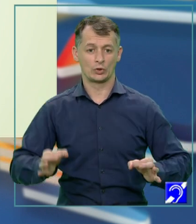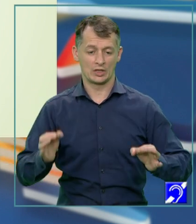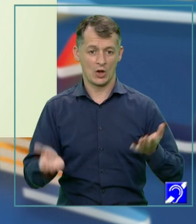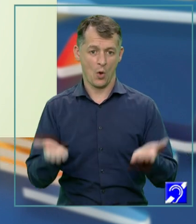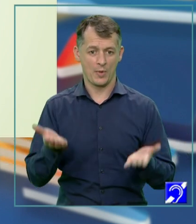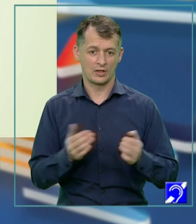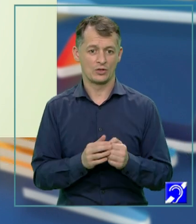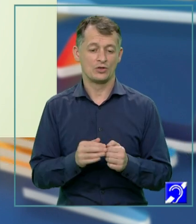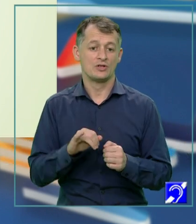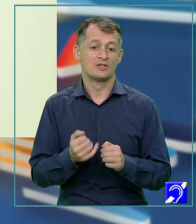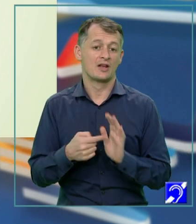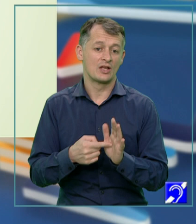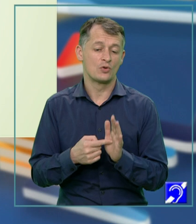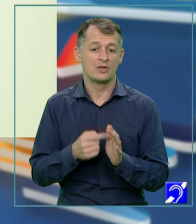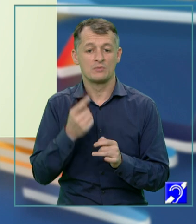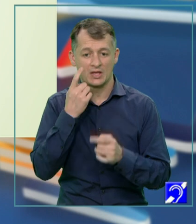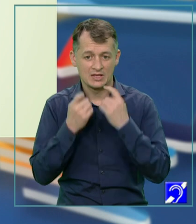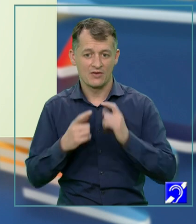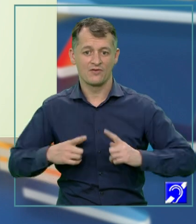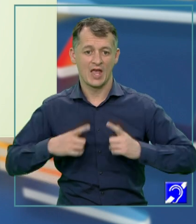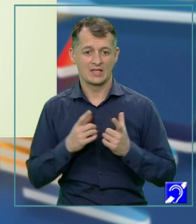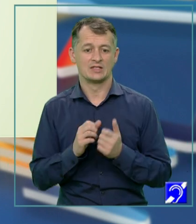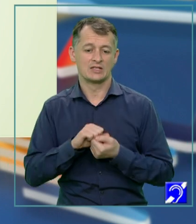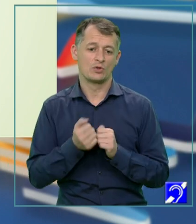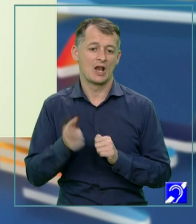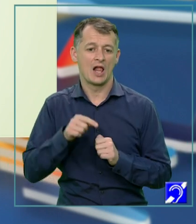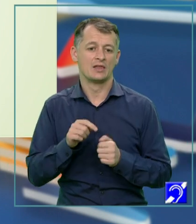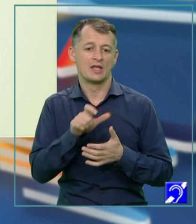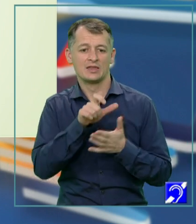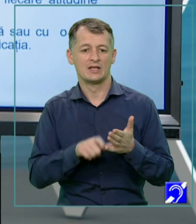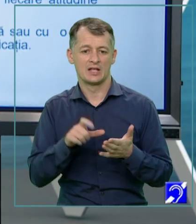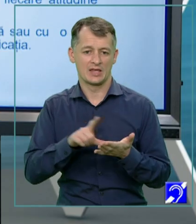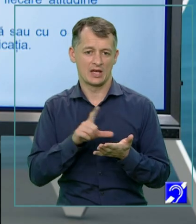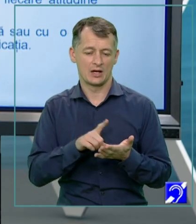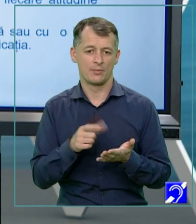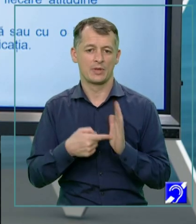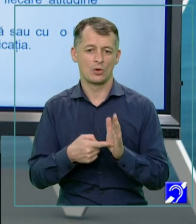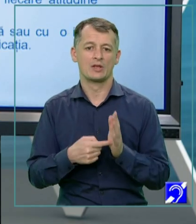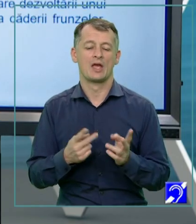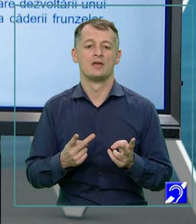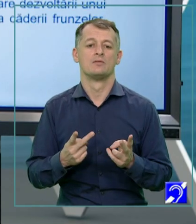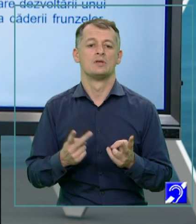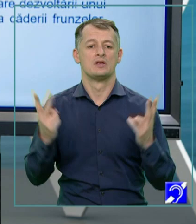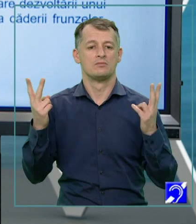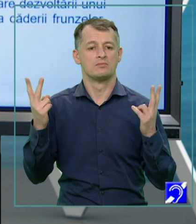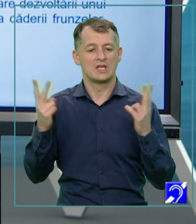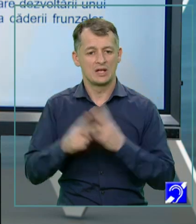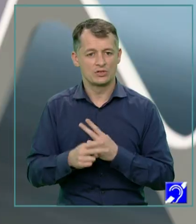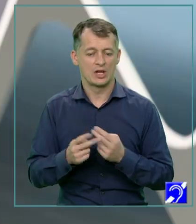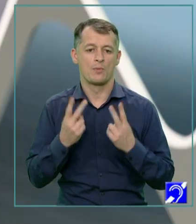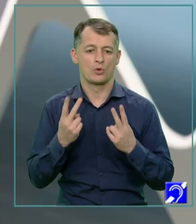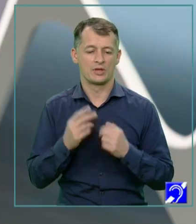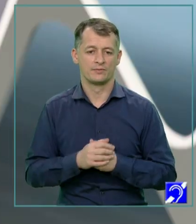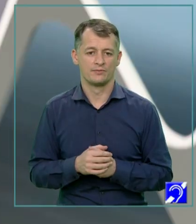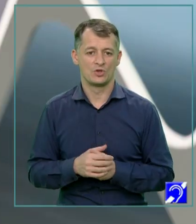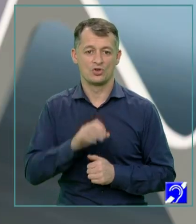cu o experiență de viață sau cu o idee dintr-un alt text literar pentru a-i sublinia semnificația. Ștefan